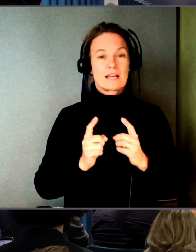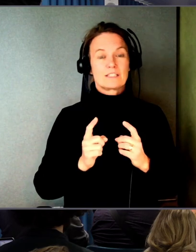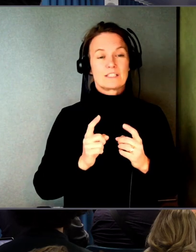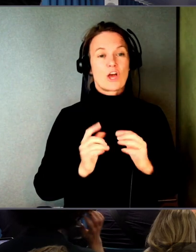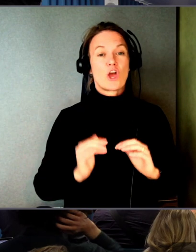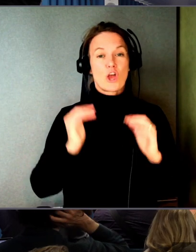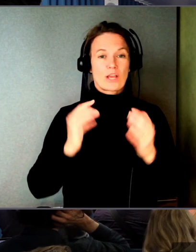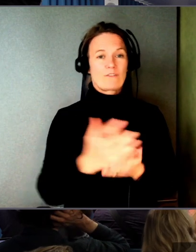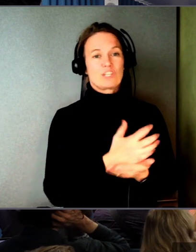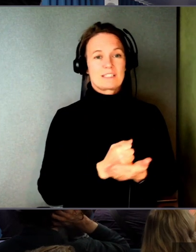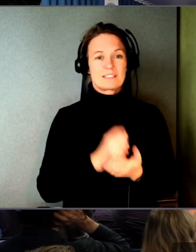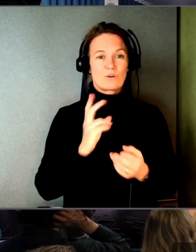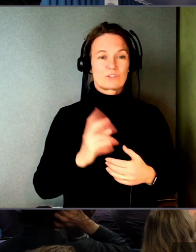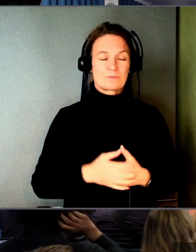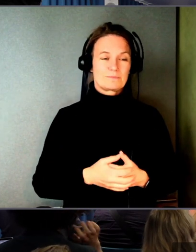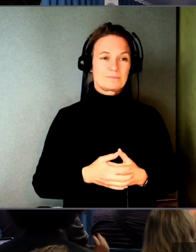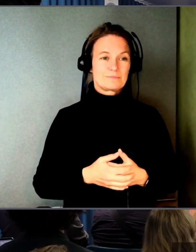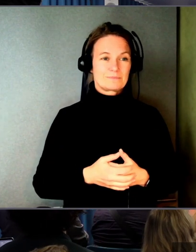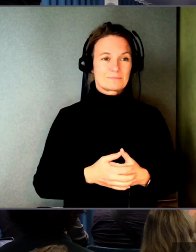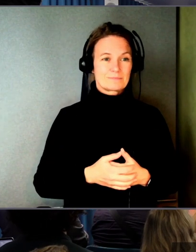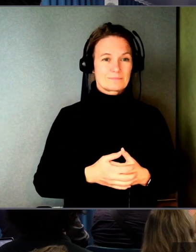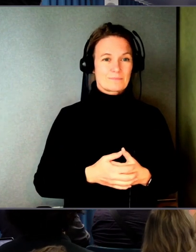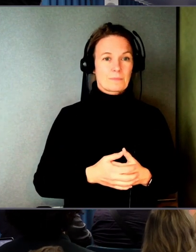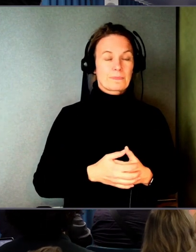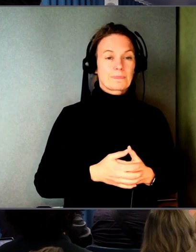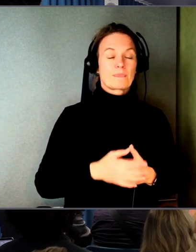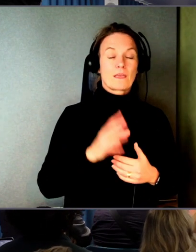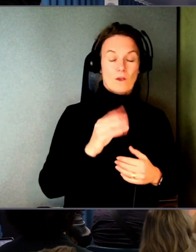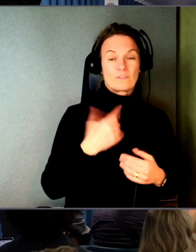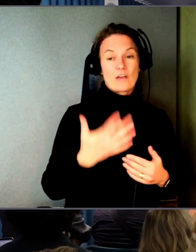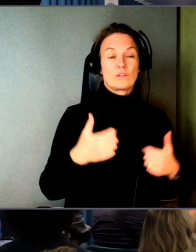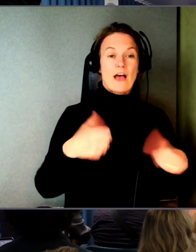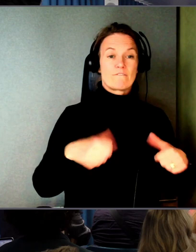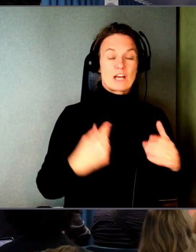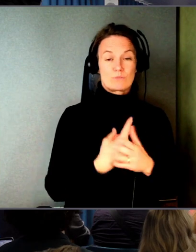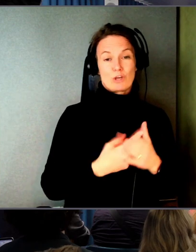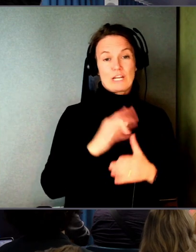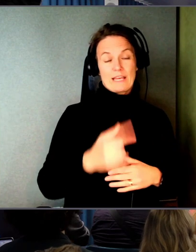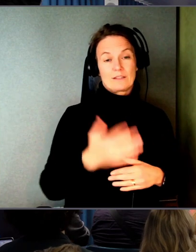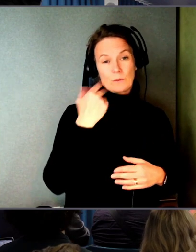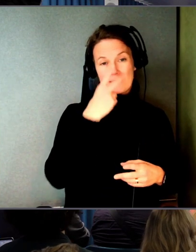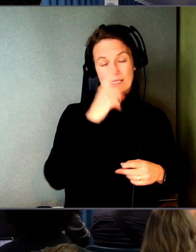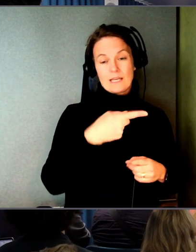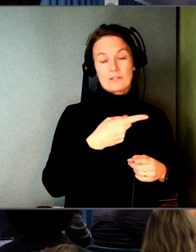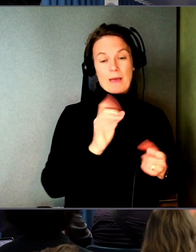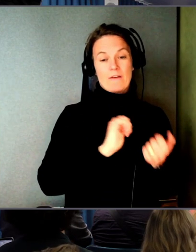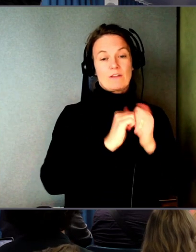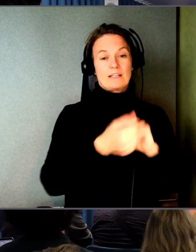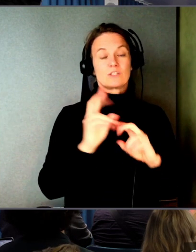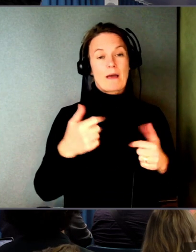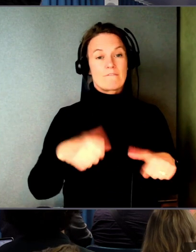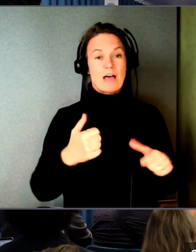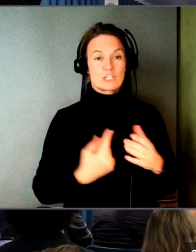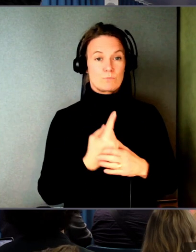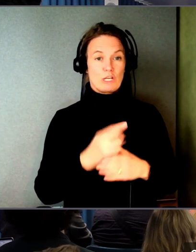precis. Precis, men inte minst så är det ju också en affärsmöjlighet. Affärsmöjlighet att se de här förändringarna som en affärsmöjlighet.